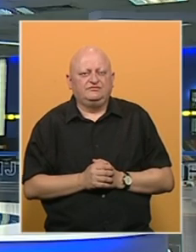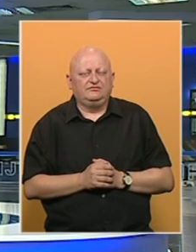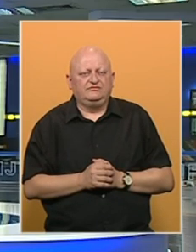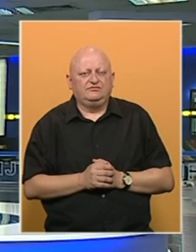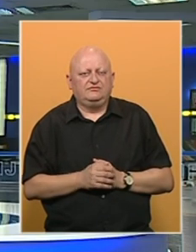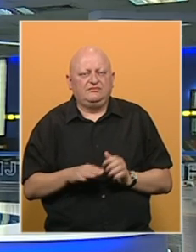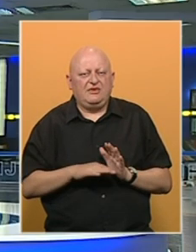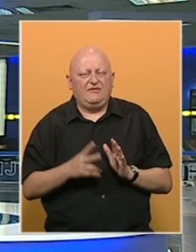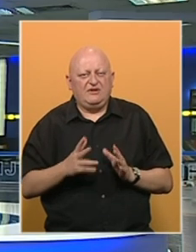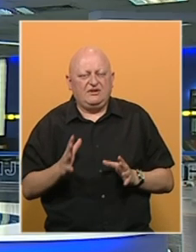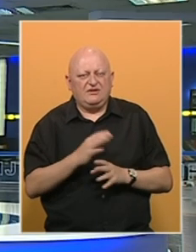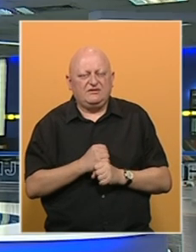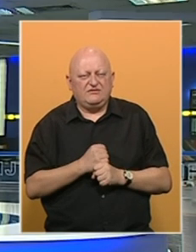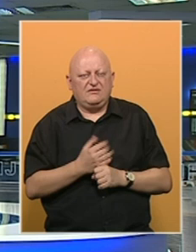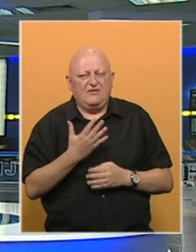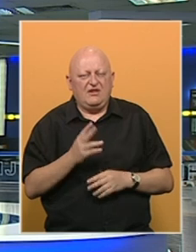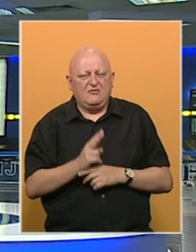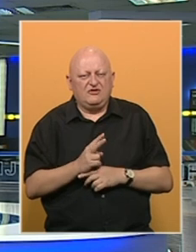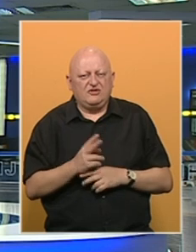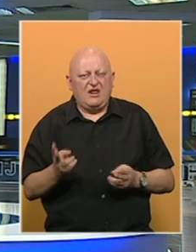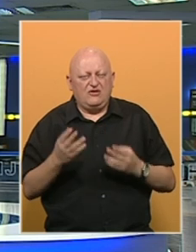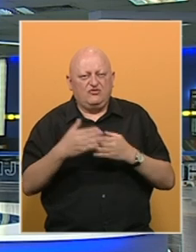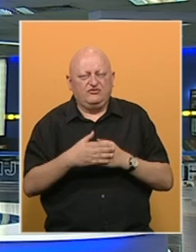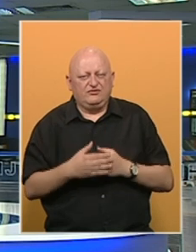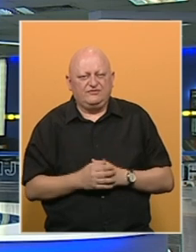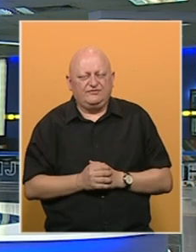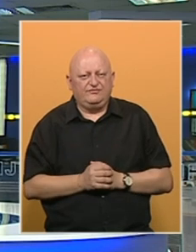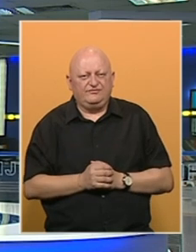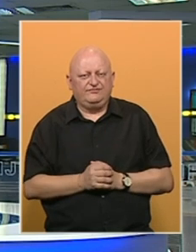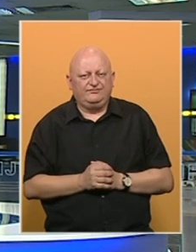I bilo bi ovo sve u Dnevniku 3. Hvala vam za pažnju i lako noć.